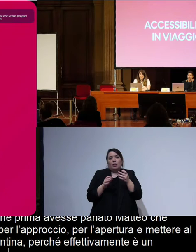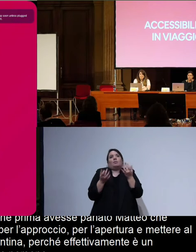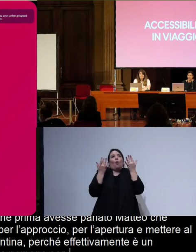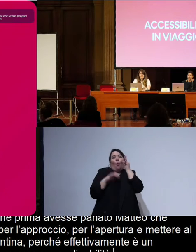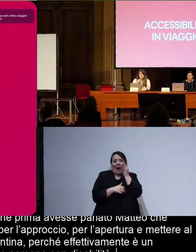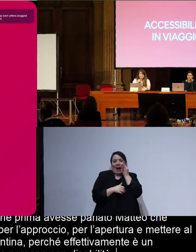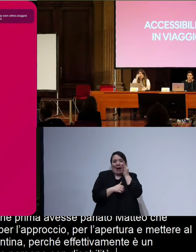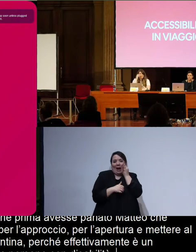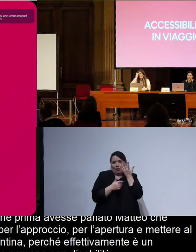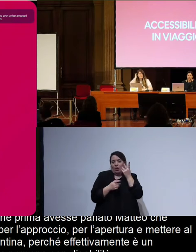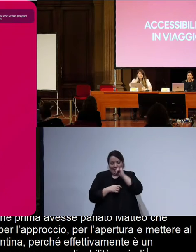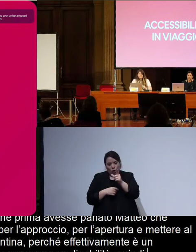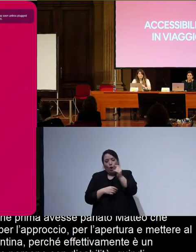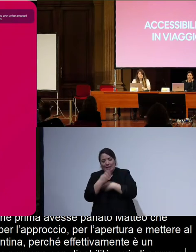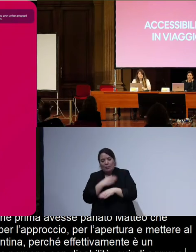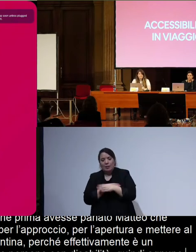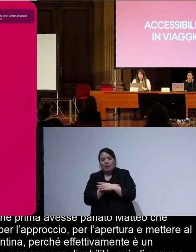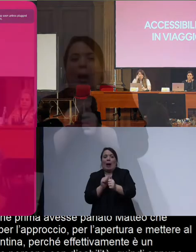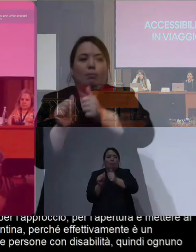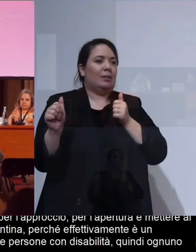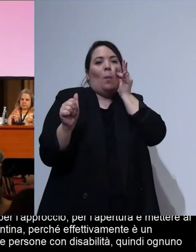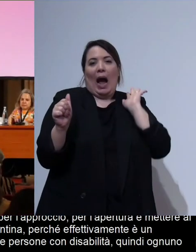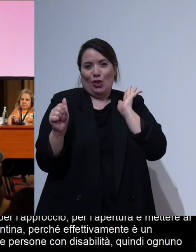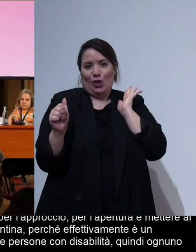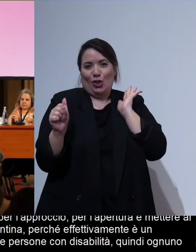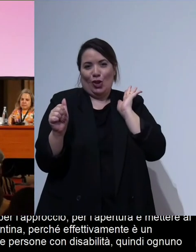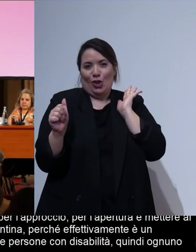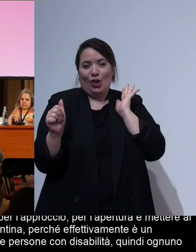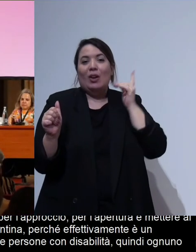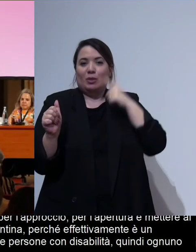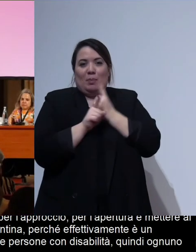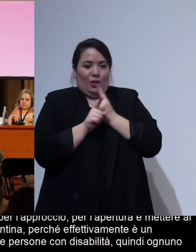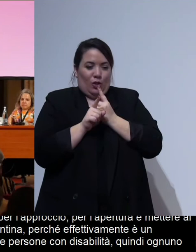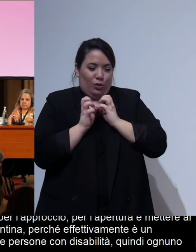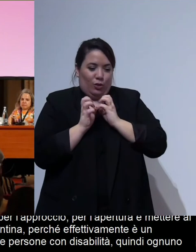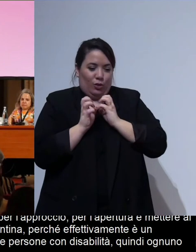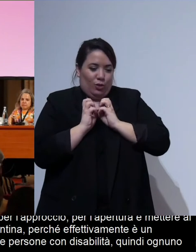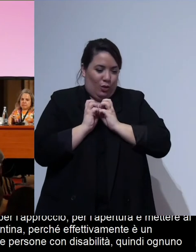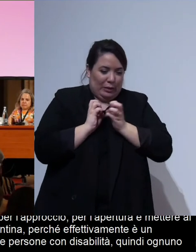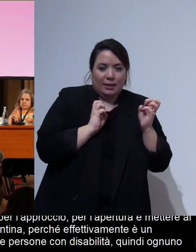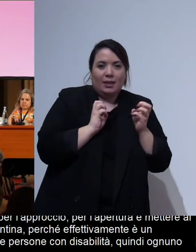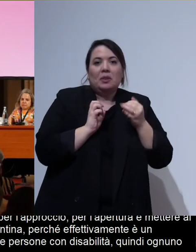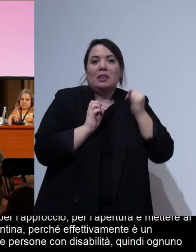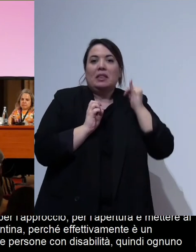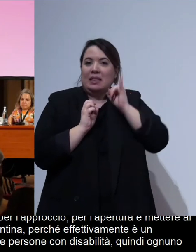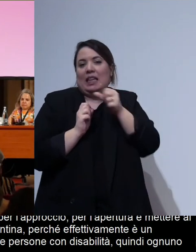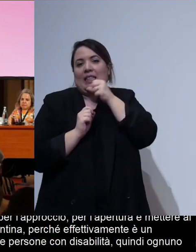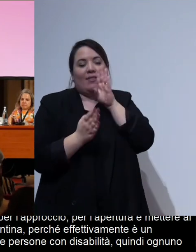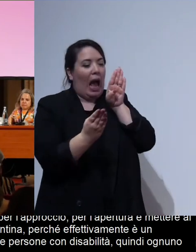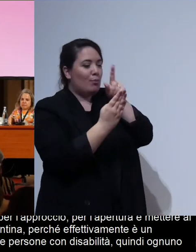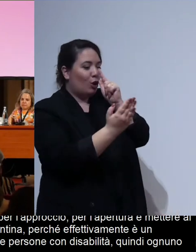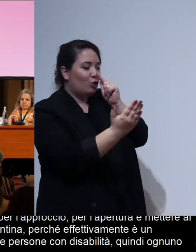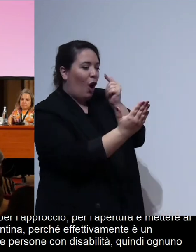ognuno magari ha esigenze diverse quindi l'approccio diciamo tailor made penso e anche l